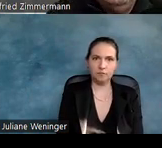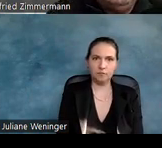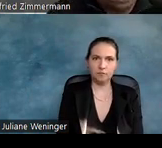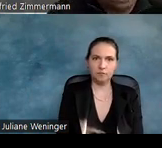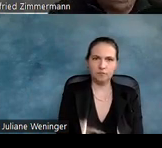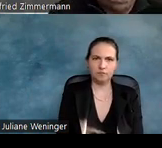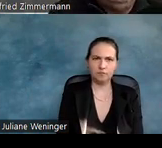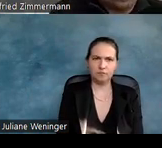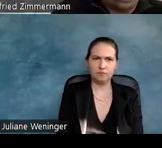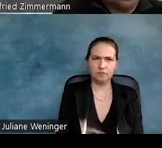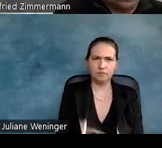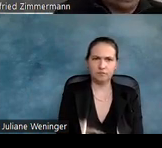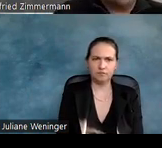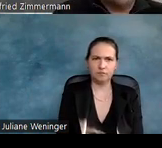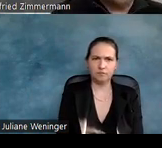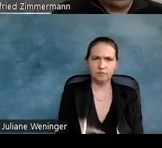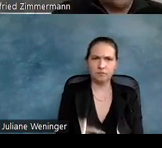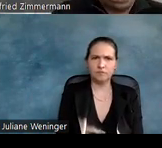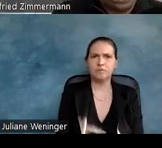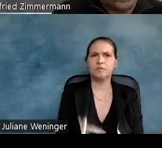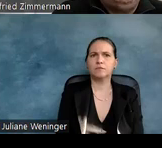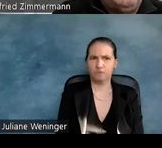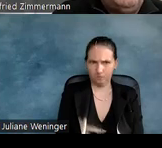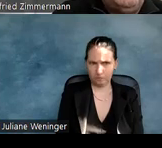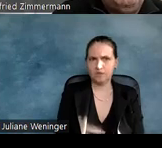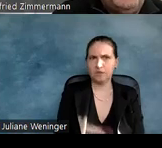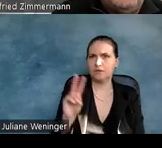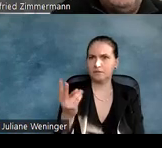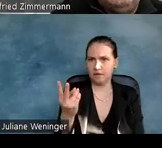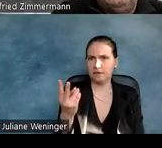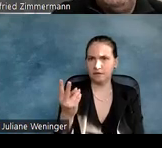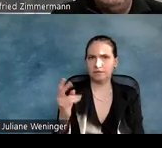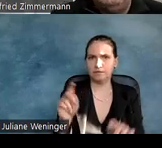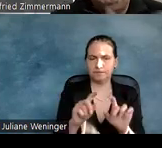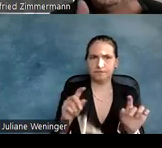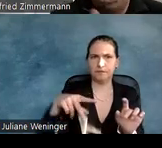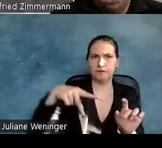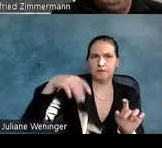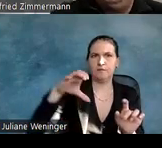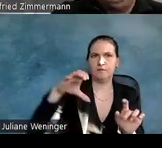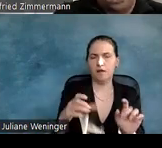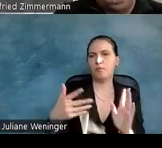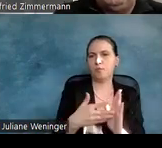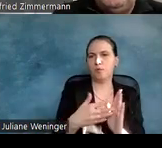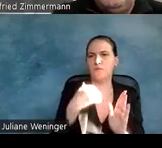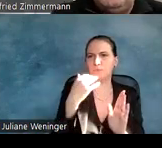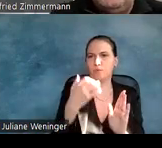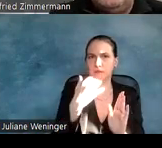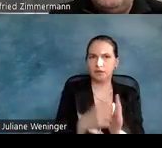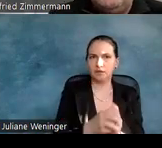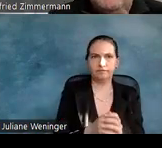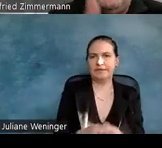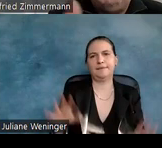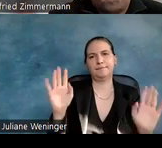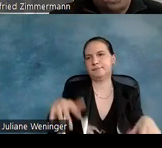Das zweite Icon war PAK Prüf Bericht und das ist im Prinzip nichts Spektakuläres,